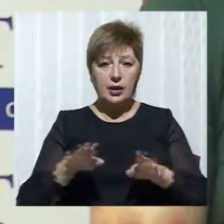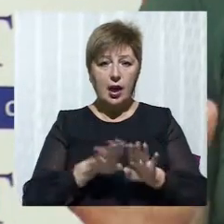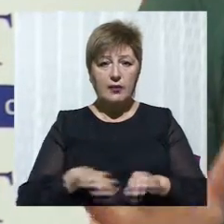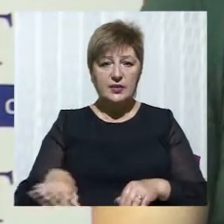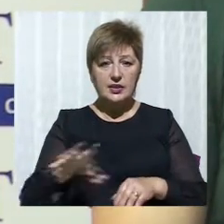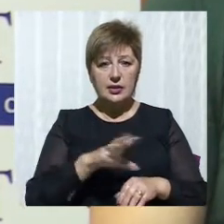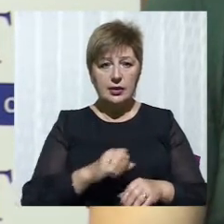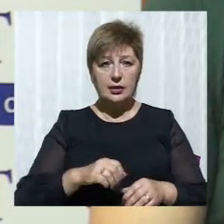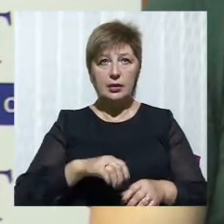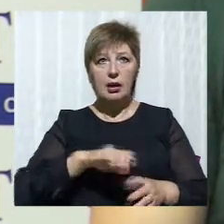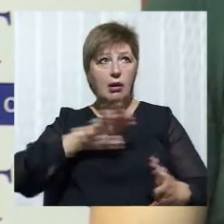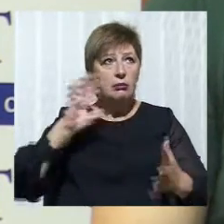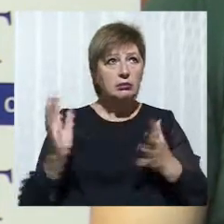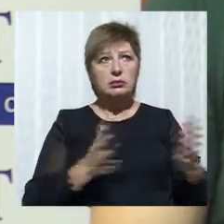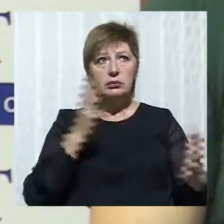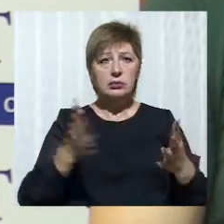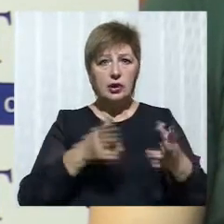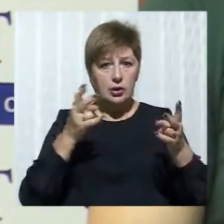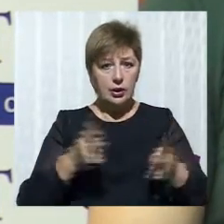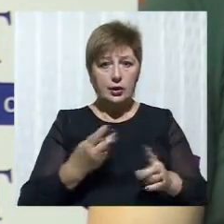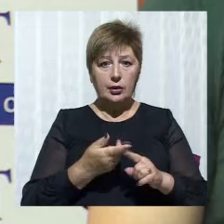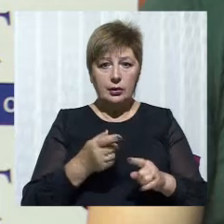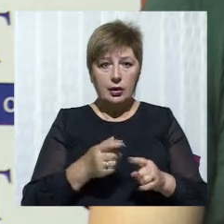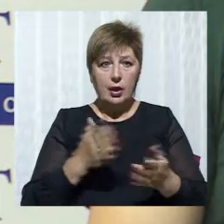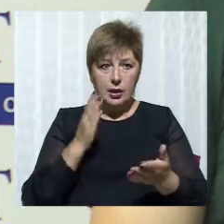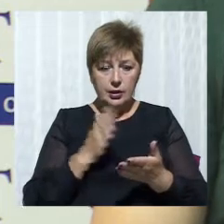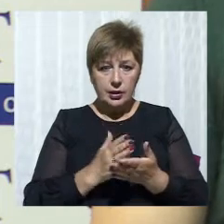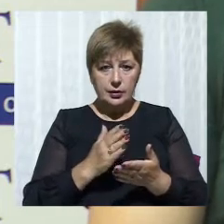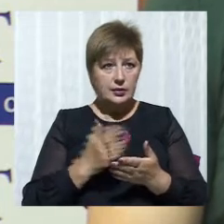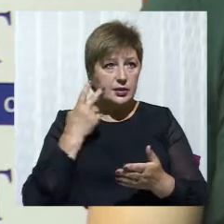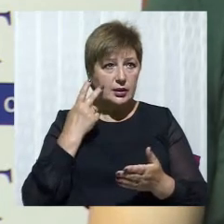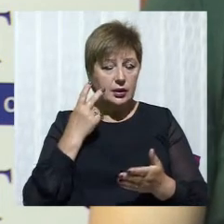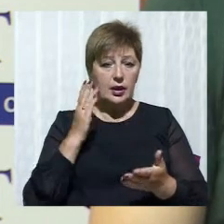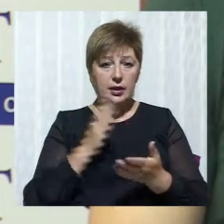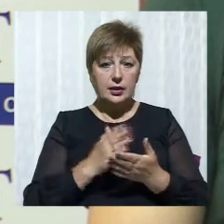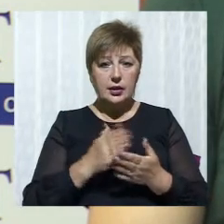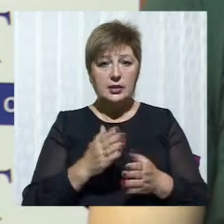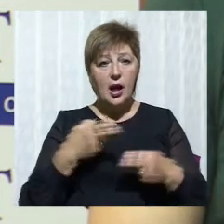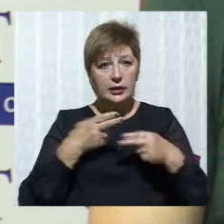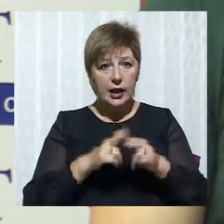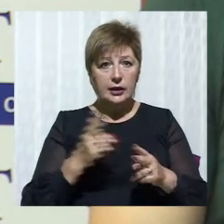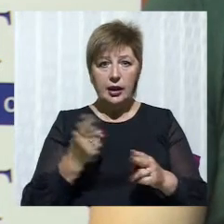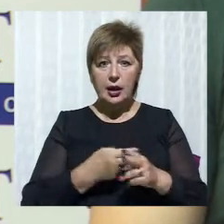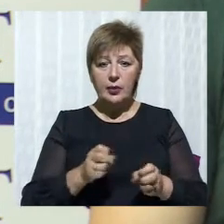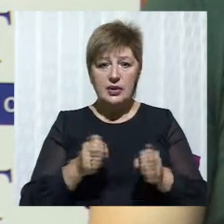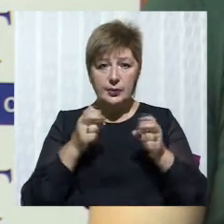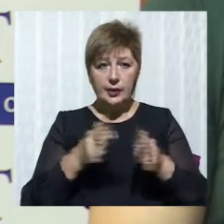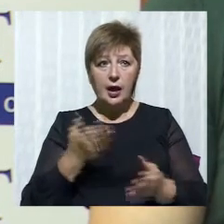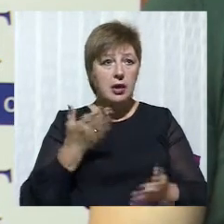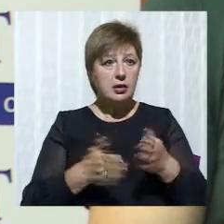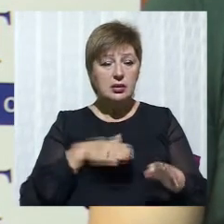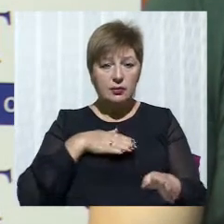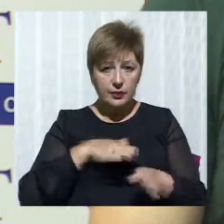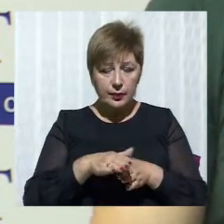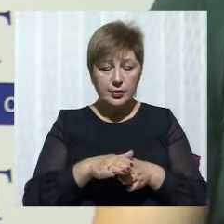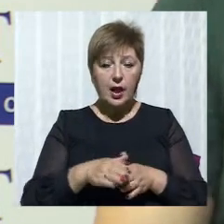трапить. Стихійне лихо – це стихійне лихо. Але на стихійне лихо завжди є техніка безпеки. Якщо дотримувається техніки